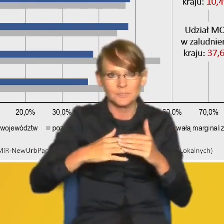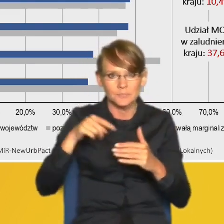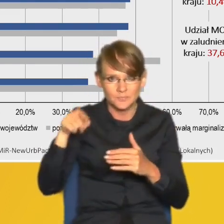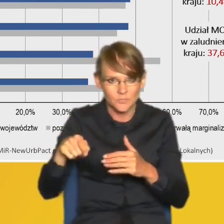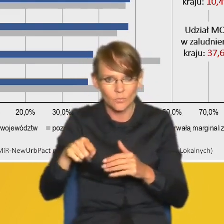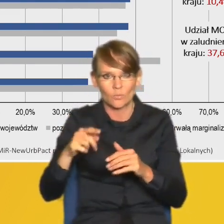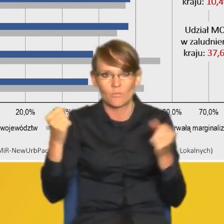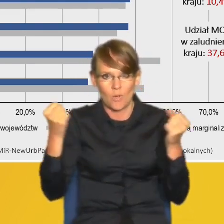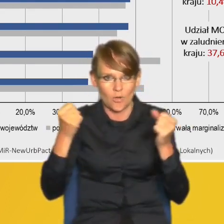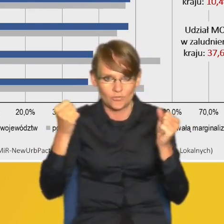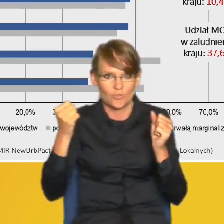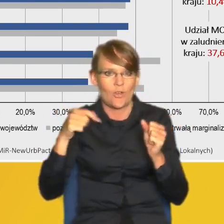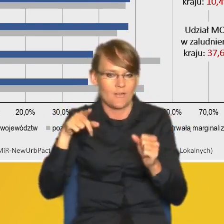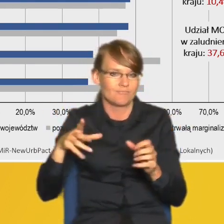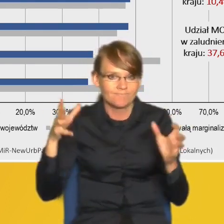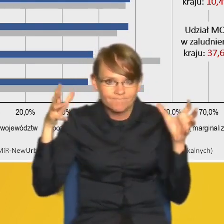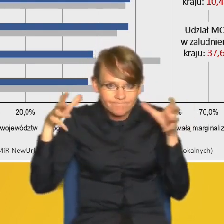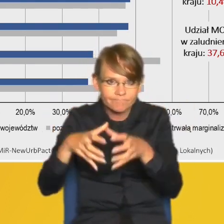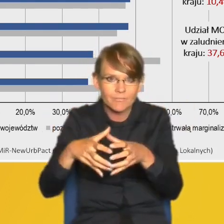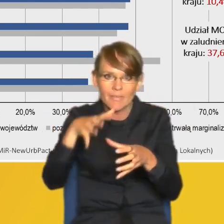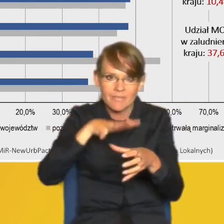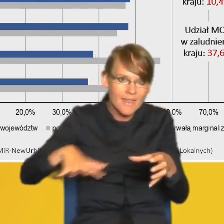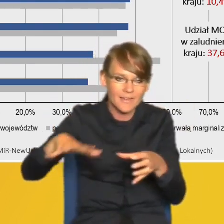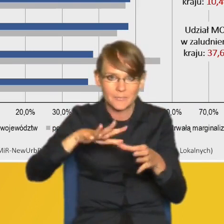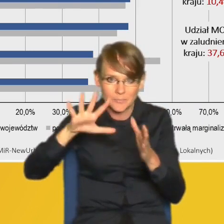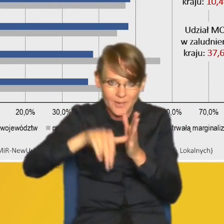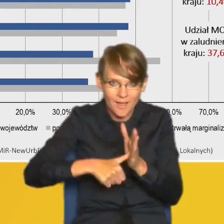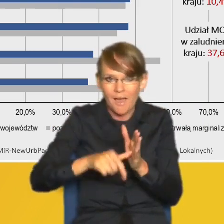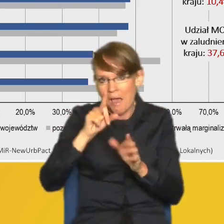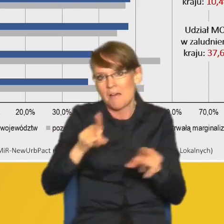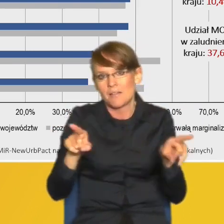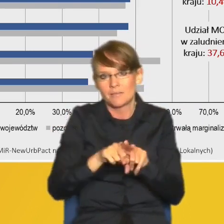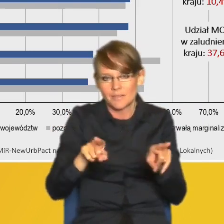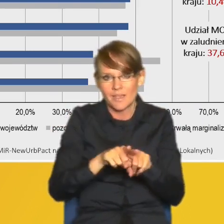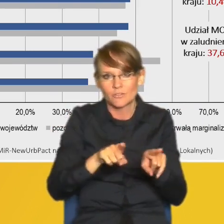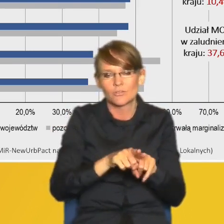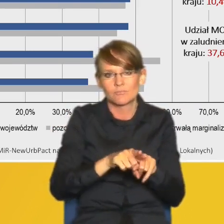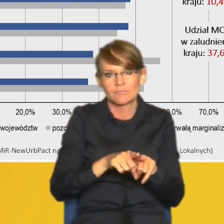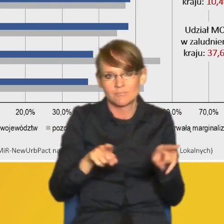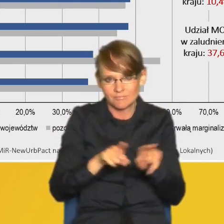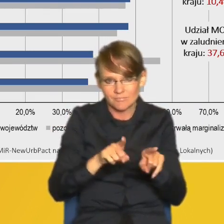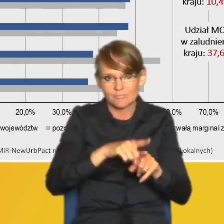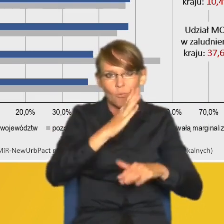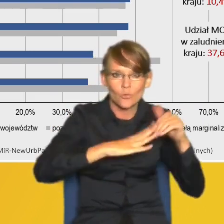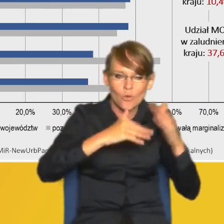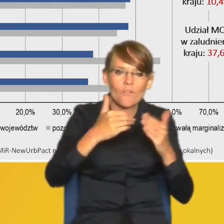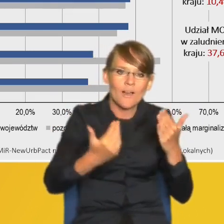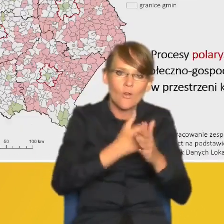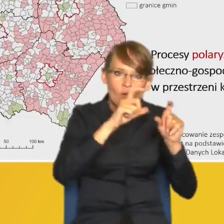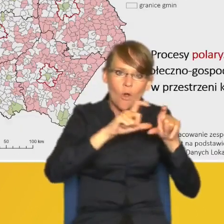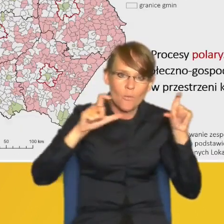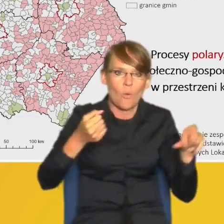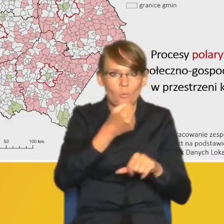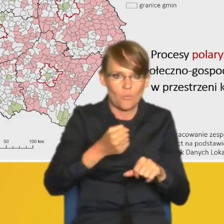koncentracji w obszarach metropolitalnych, ale również rozbudowa nowych obiektów użyteczności